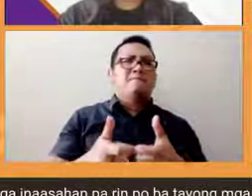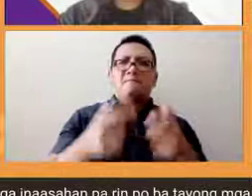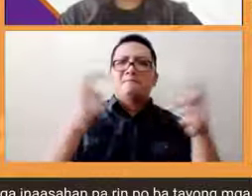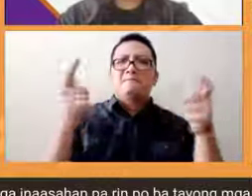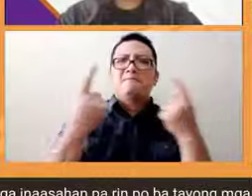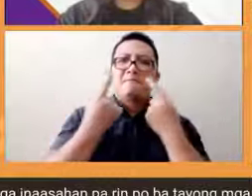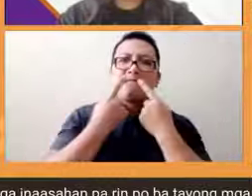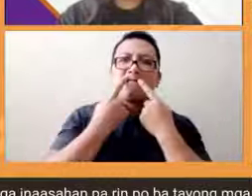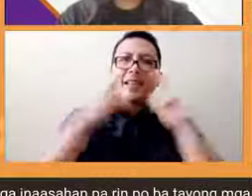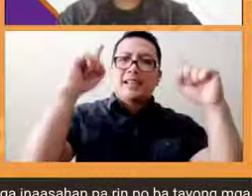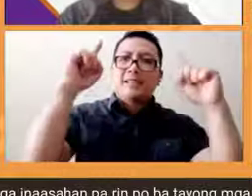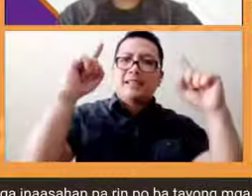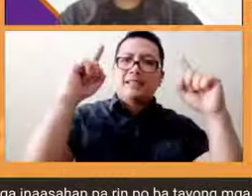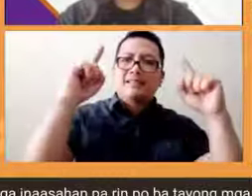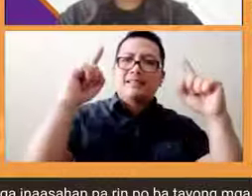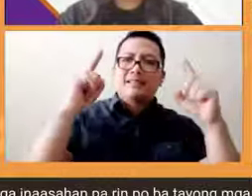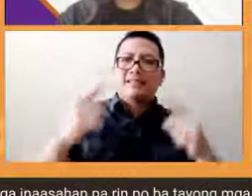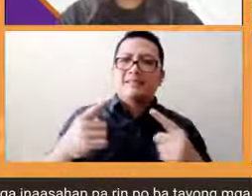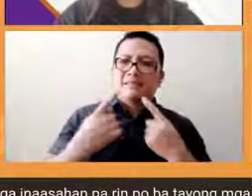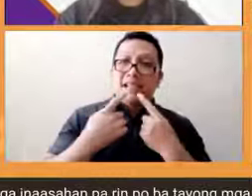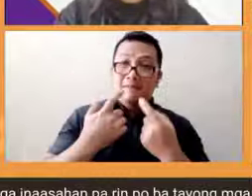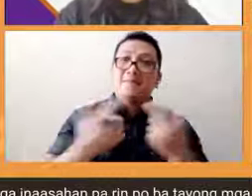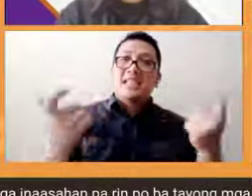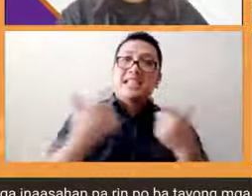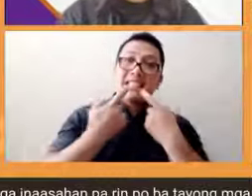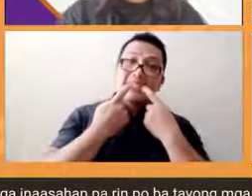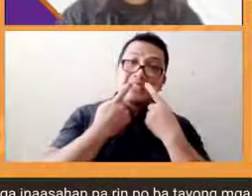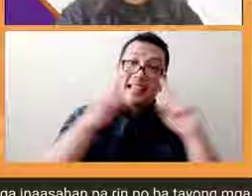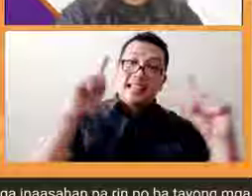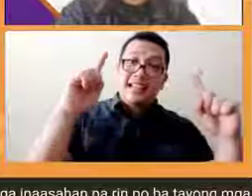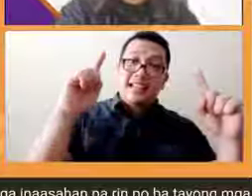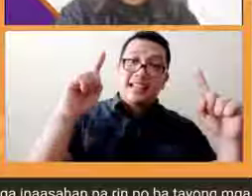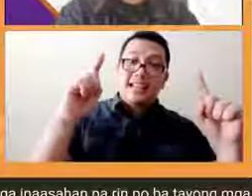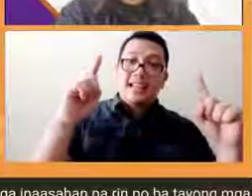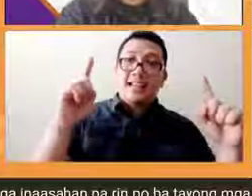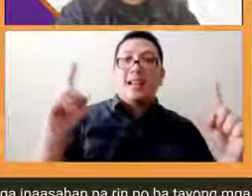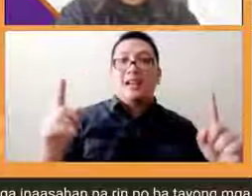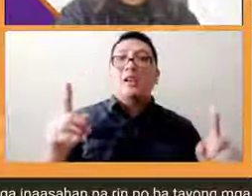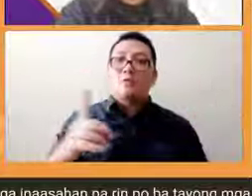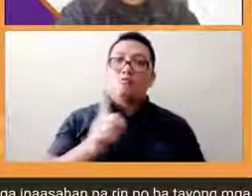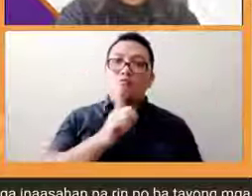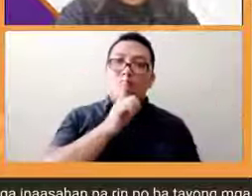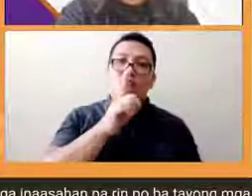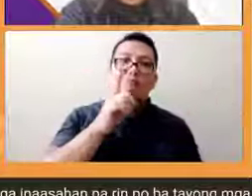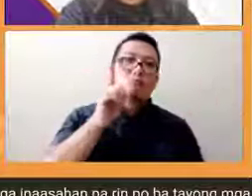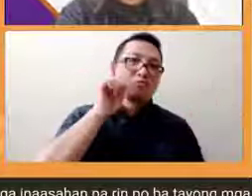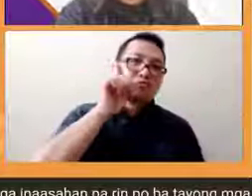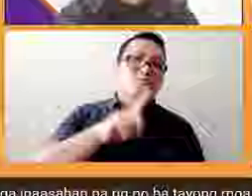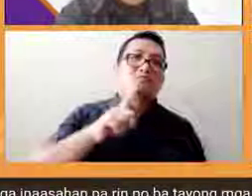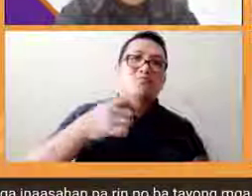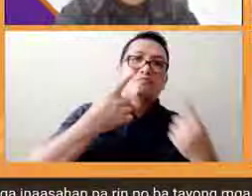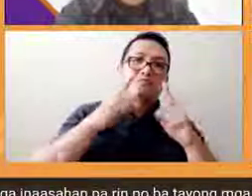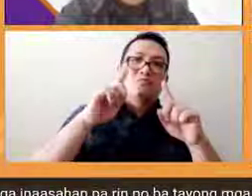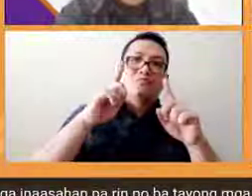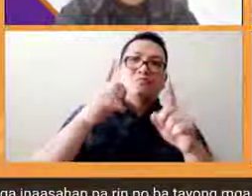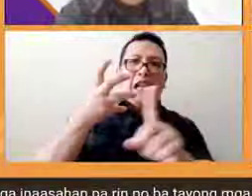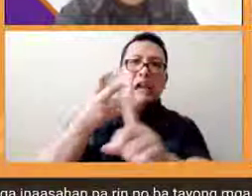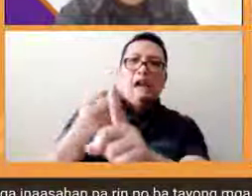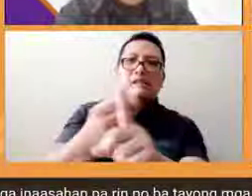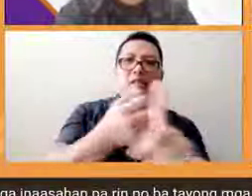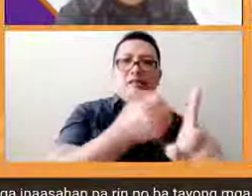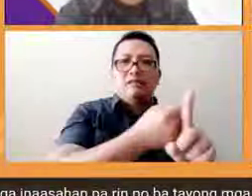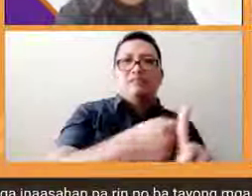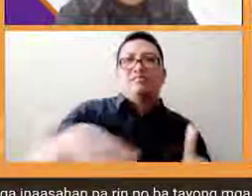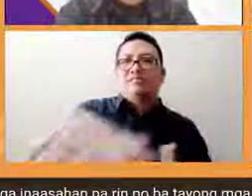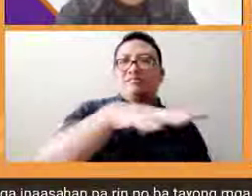pero pagdating sa ibig sabihin naging effective tayo sa pagbaba ng informasyon pangalawa yung